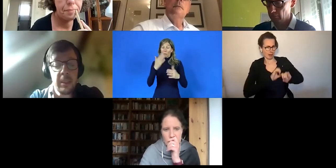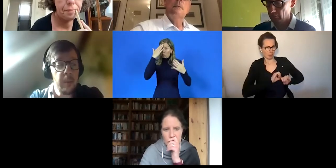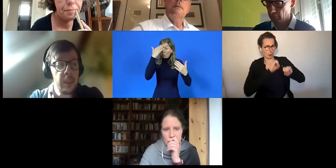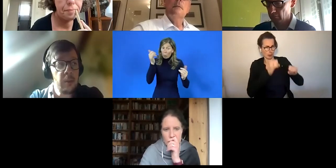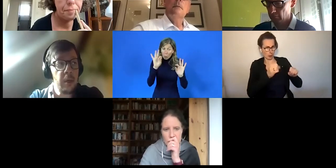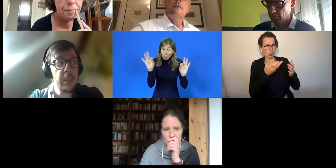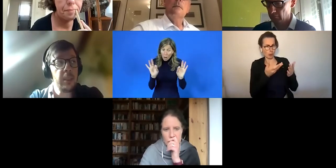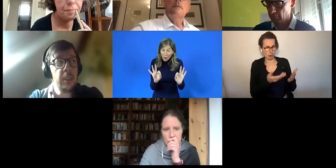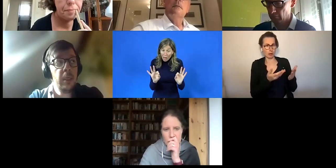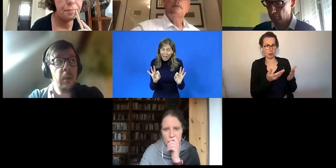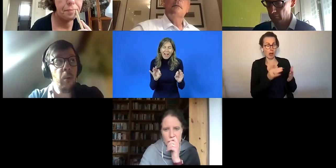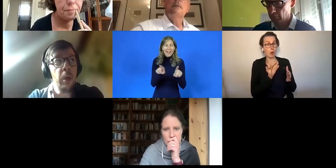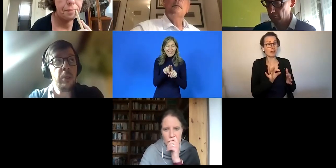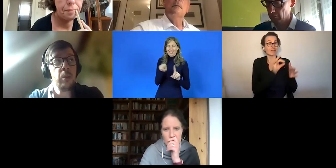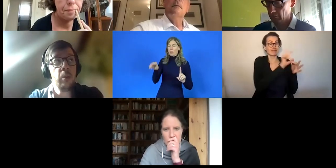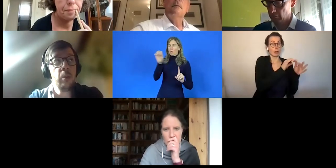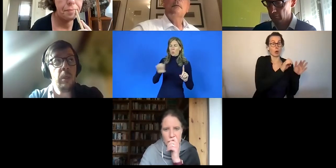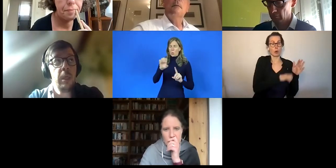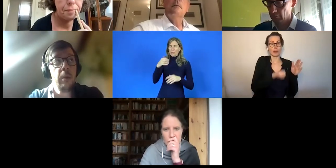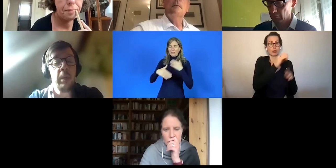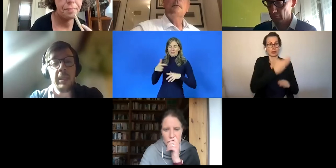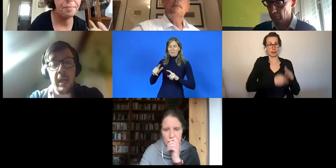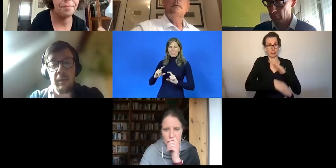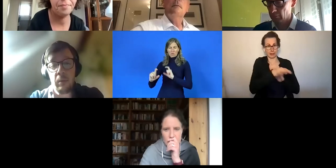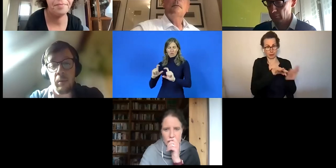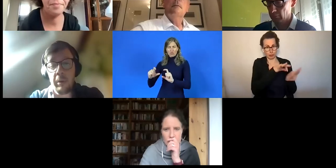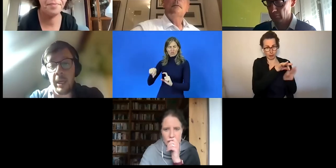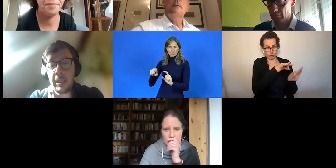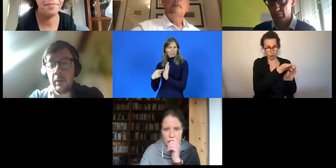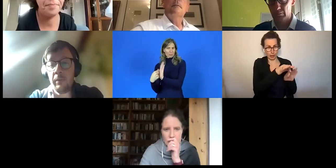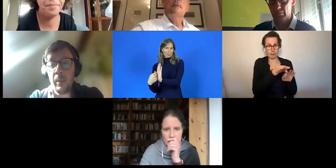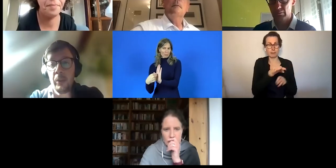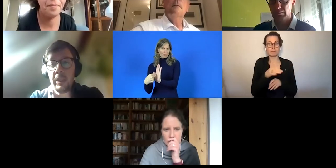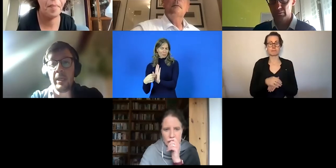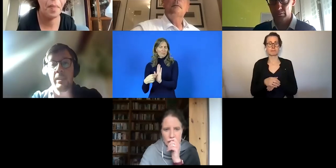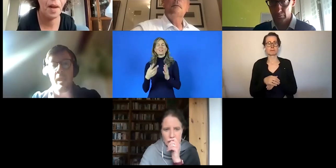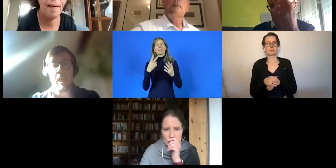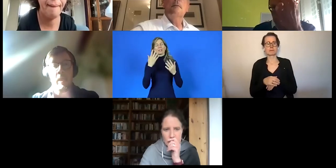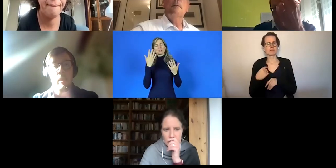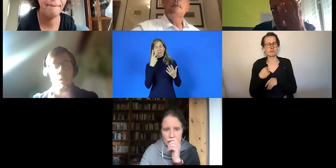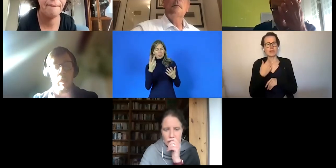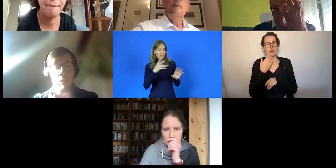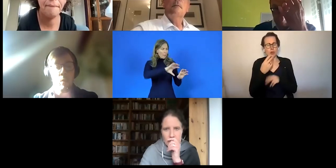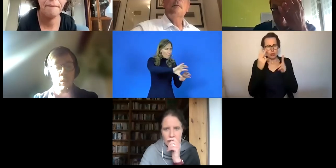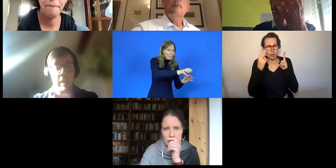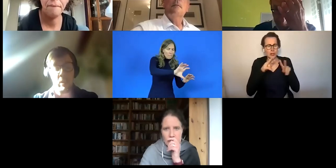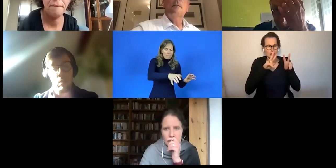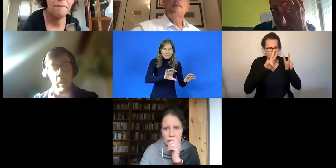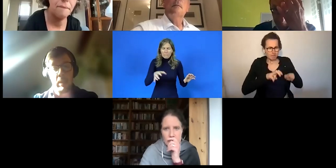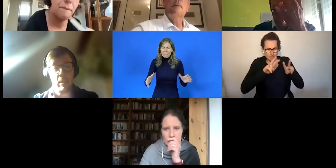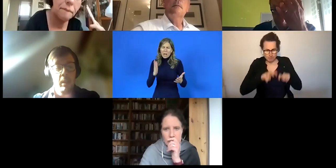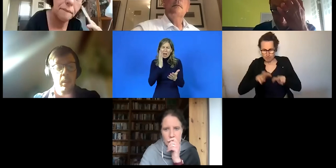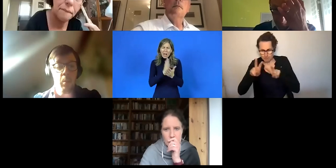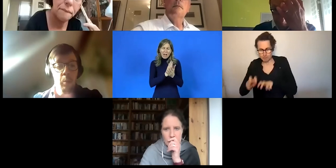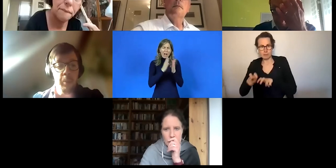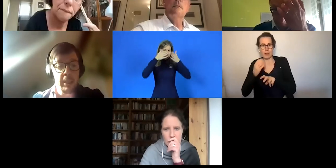Wir haben dieses Netzwerk geschaffen, weil das sich ja ein bisschen reflektiert, was auch in der europäischen